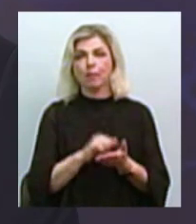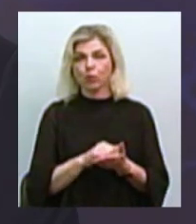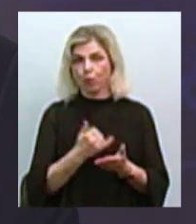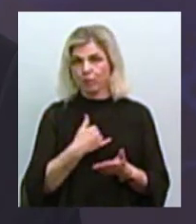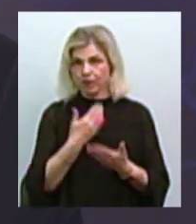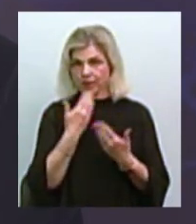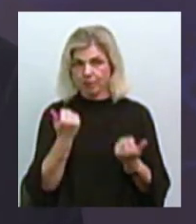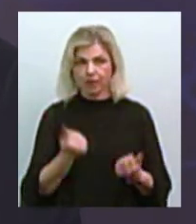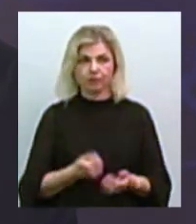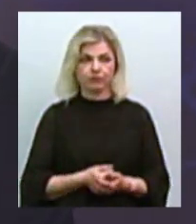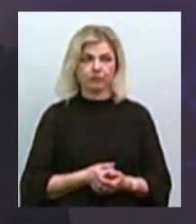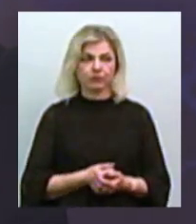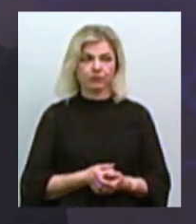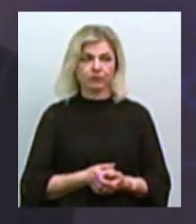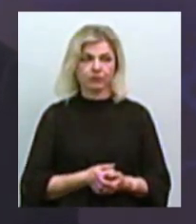немає.